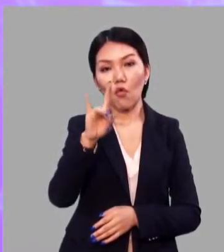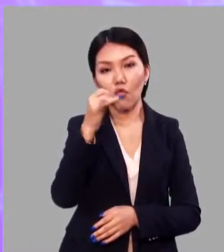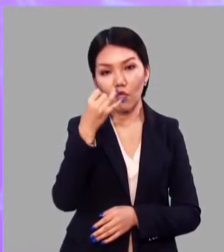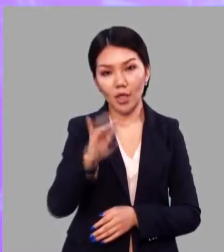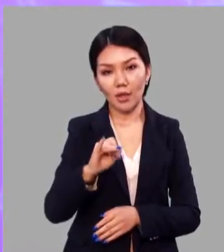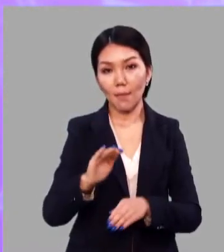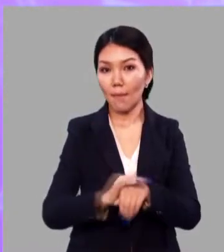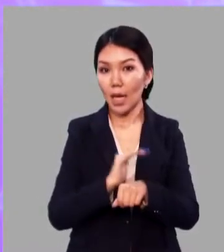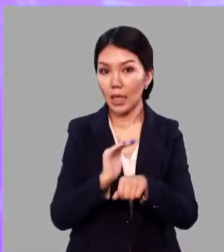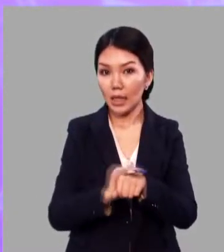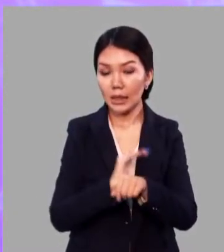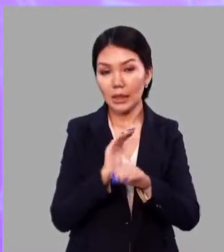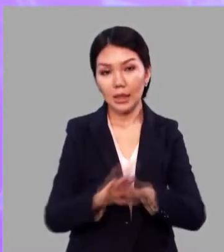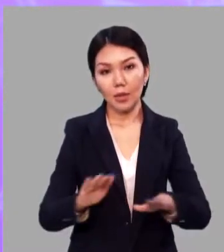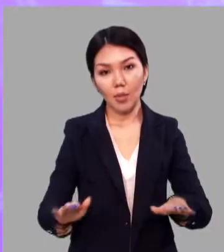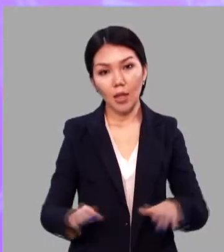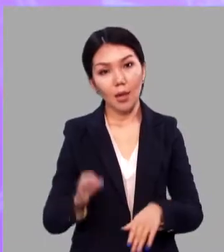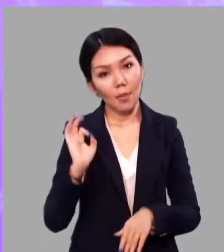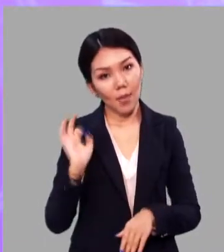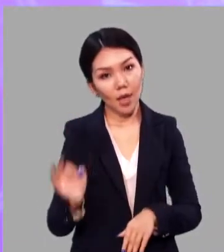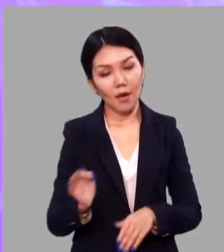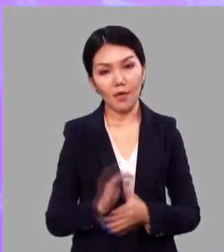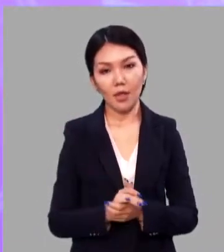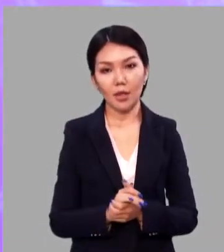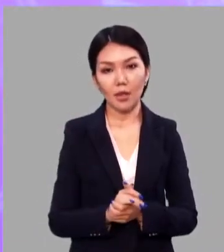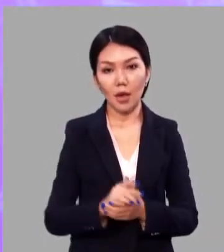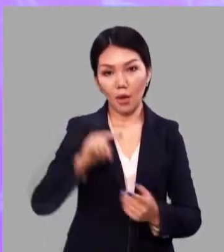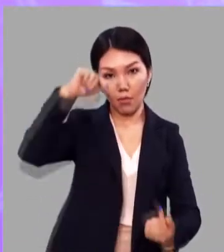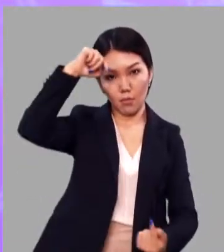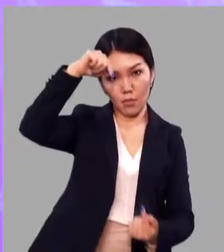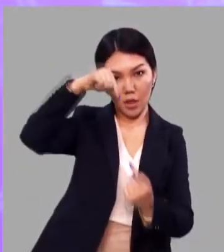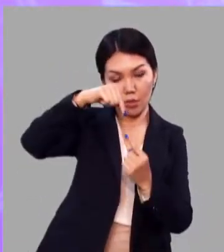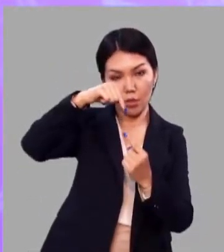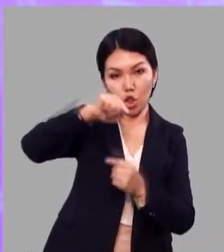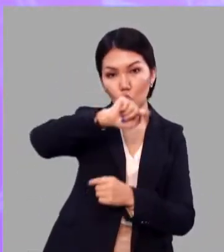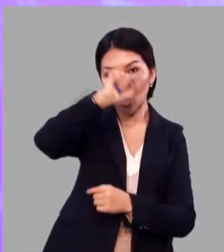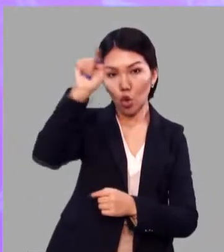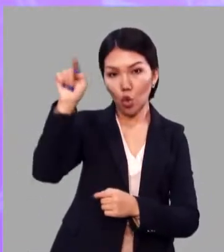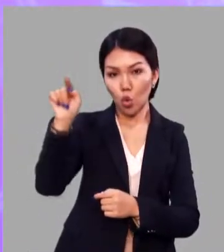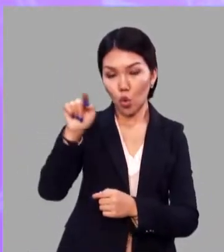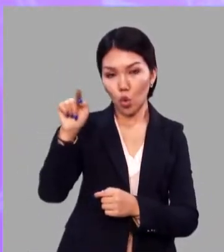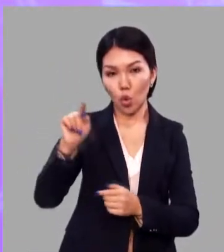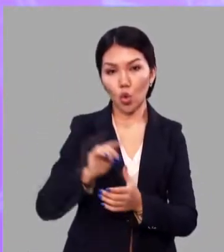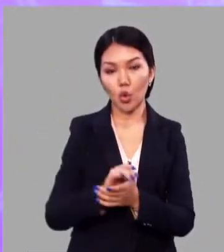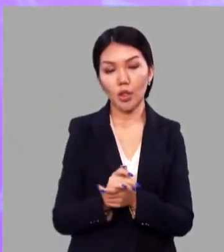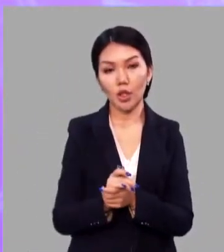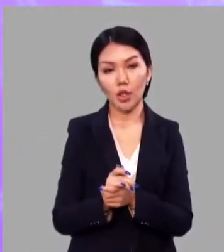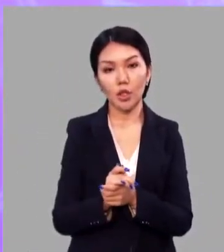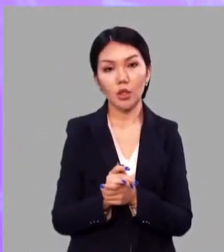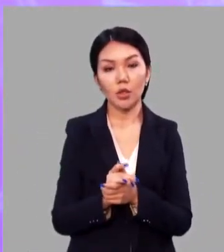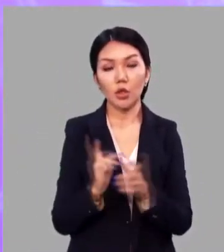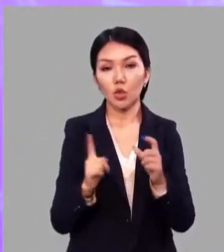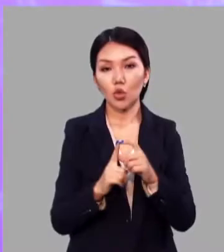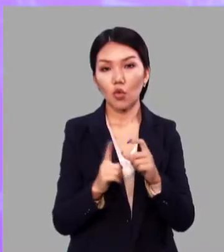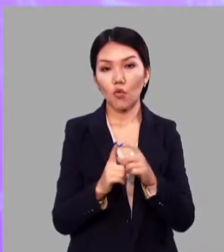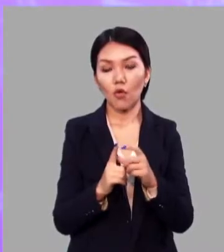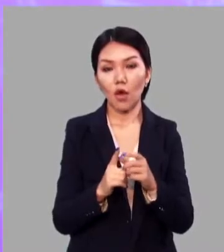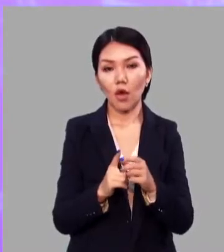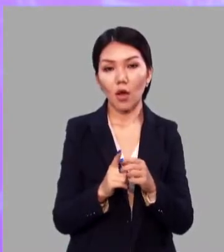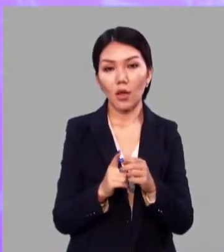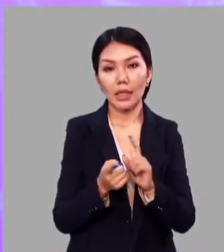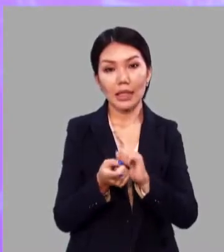Молодцы, ребята. Правильно подберите корень слова и вставьте